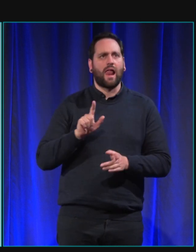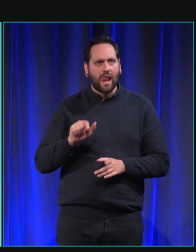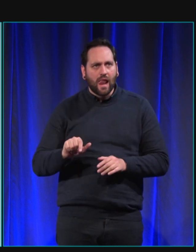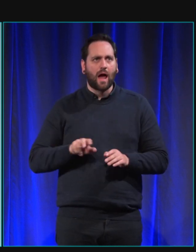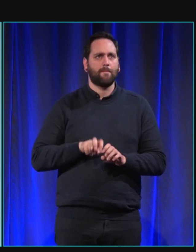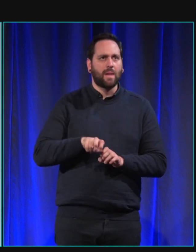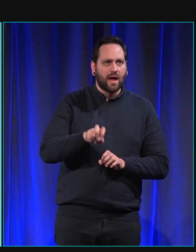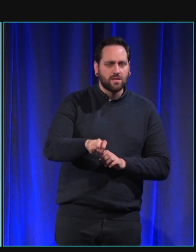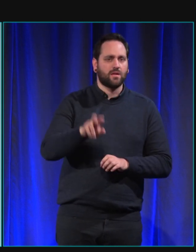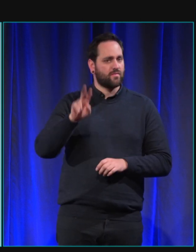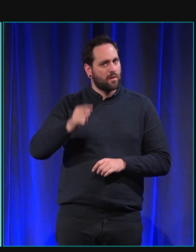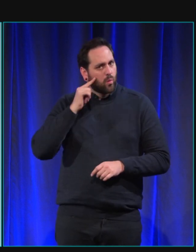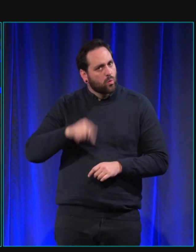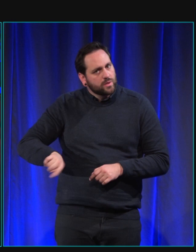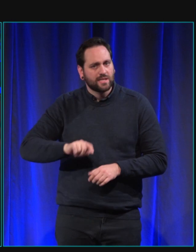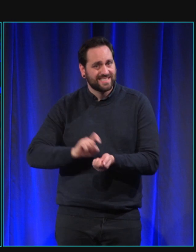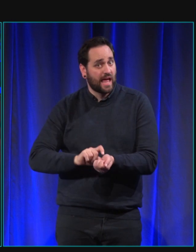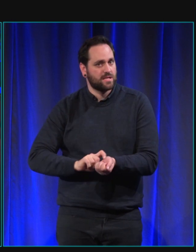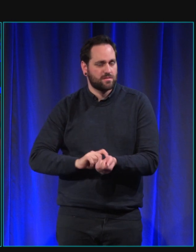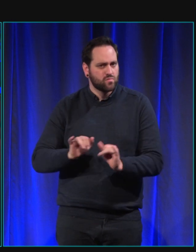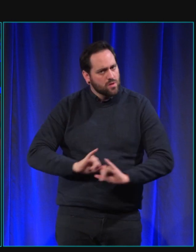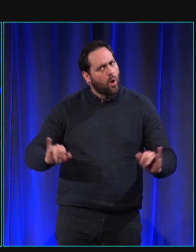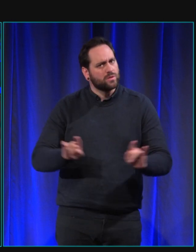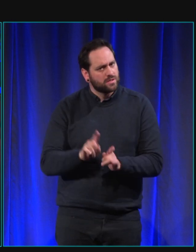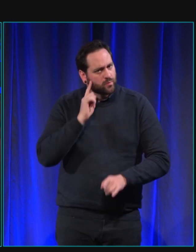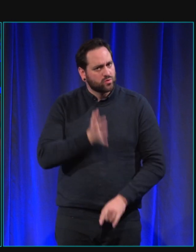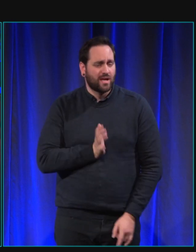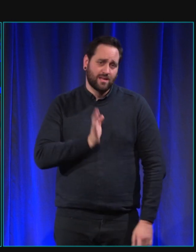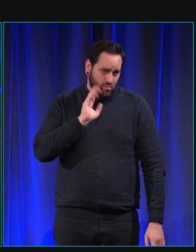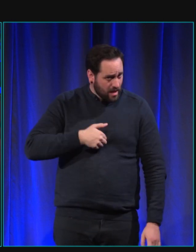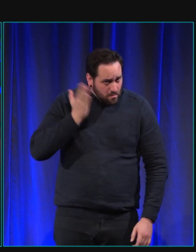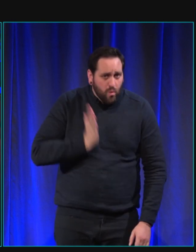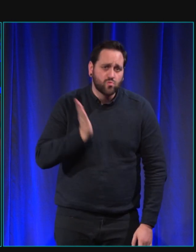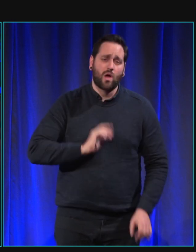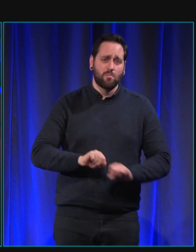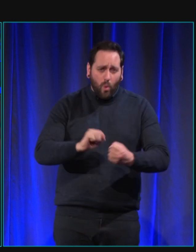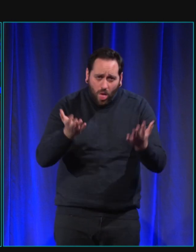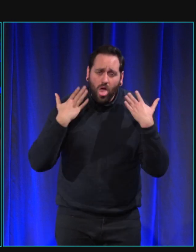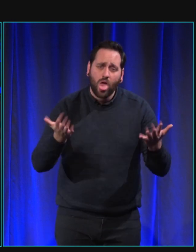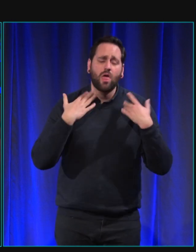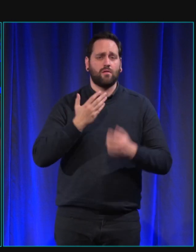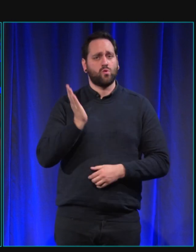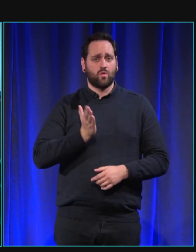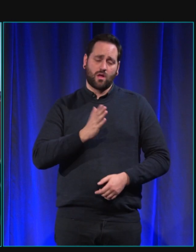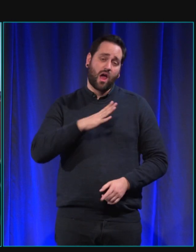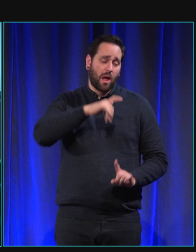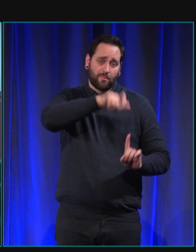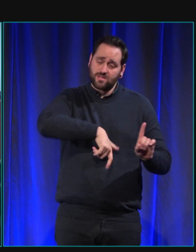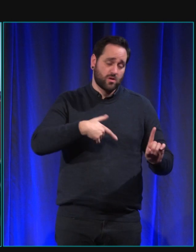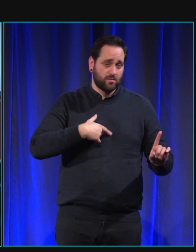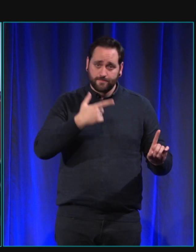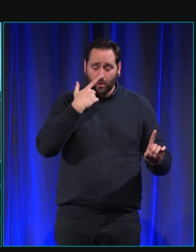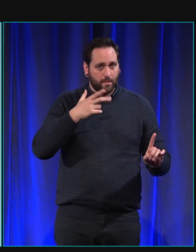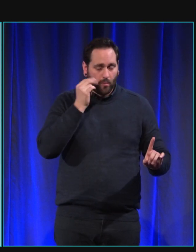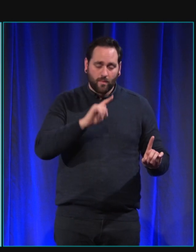revenir c'est pour ça qu'ils ont besoin de détente il y en a qui ne le comprennent pas d'ailleurs parce qu'apparemment j'ai vu des cas un peu bizarroïdes mais enfin